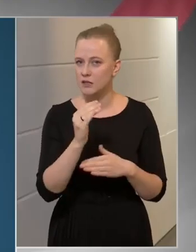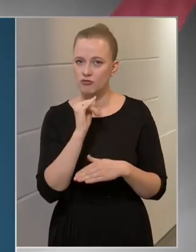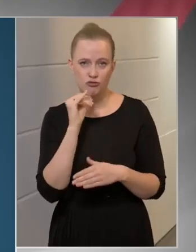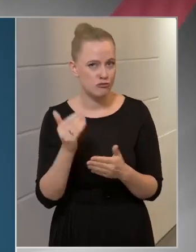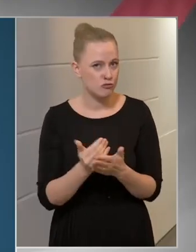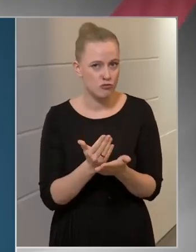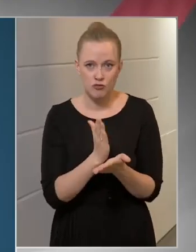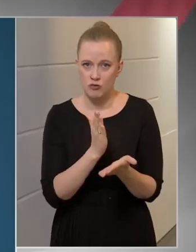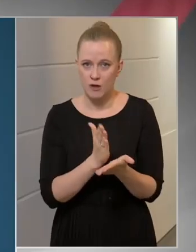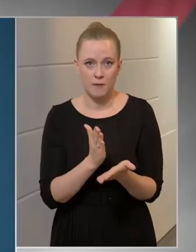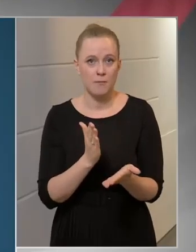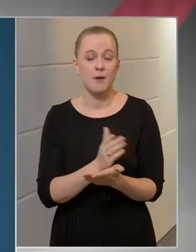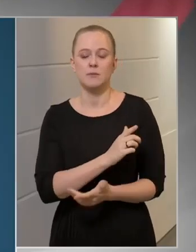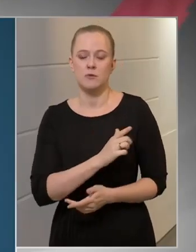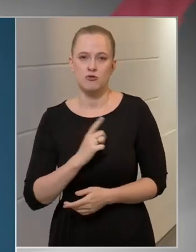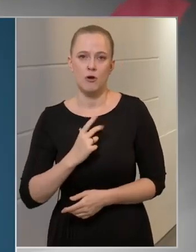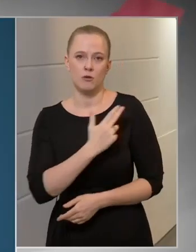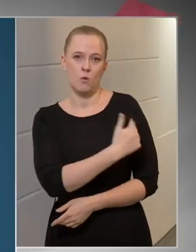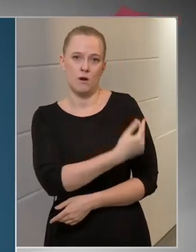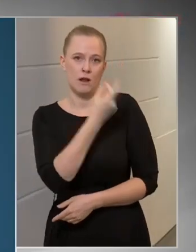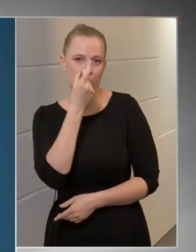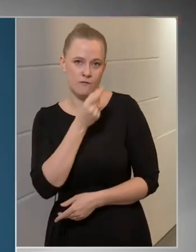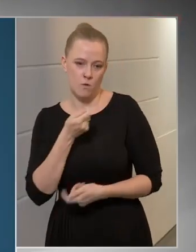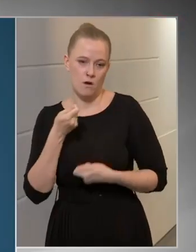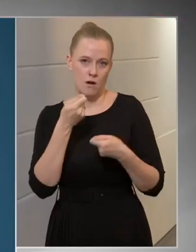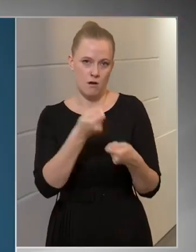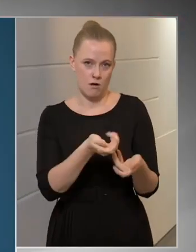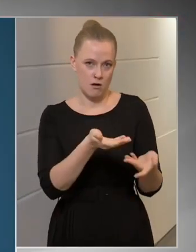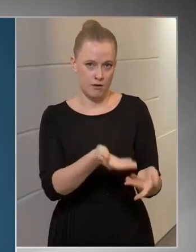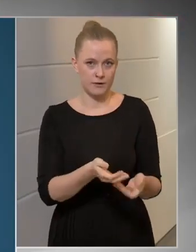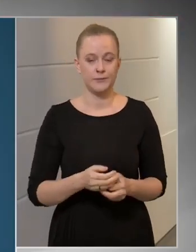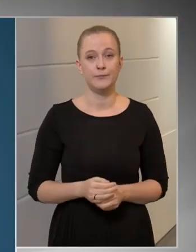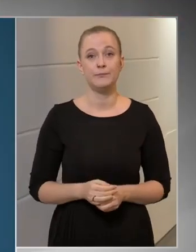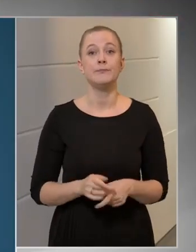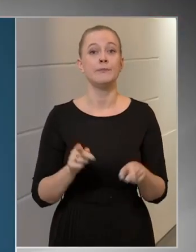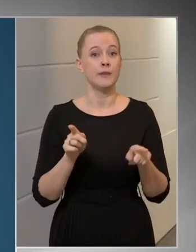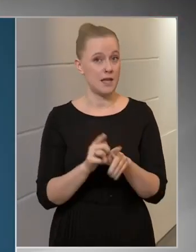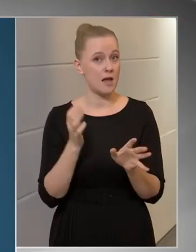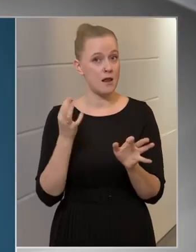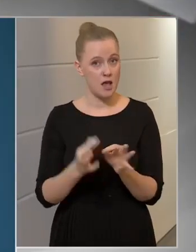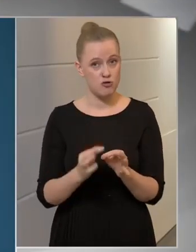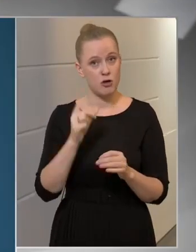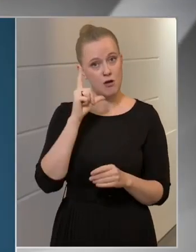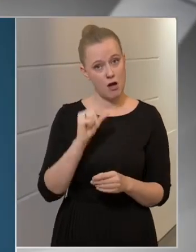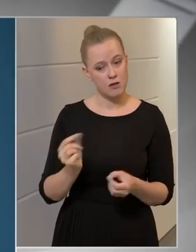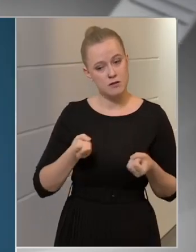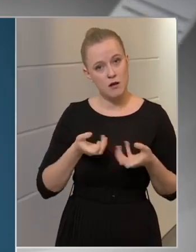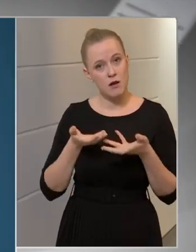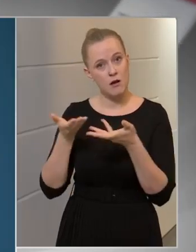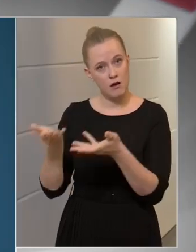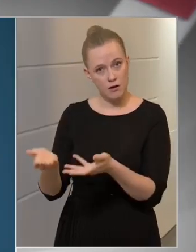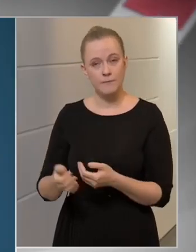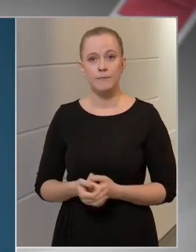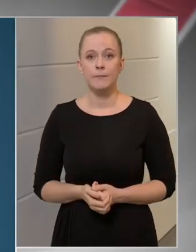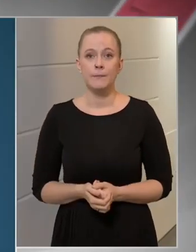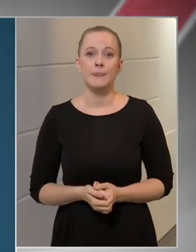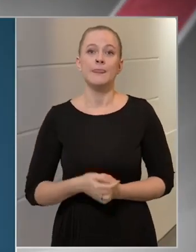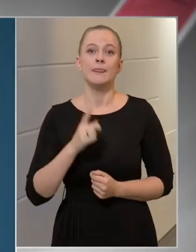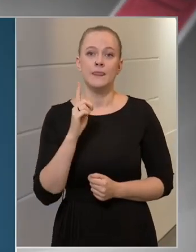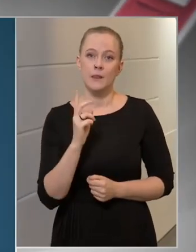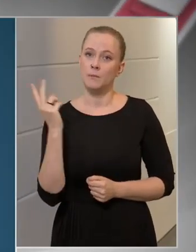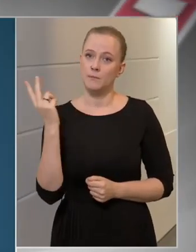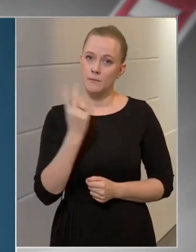ami kizárólag a kórházban nyújtható. Ilyenkor hazaengedik a beteget, de természetesen